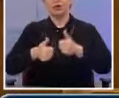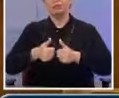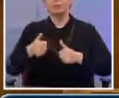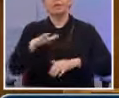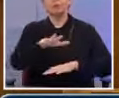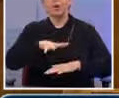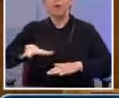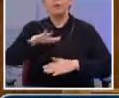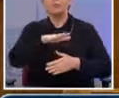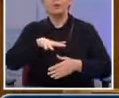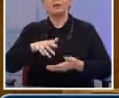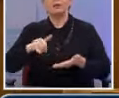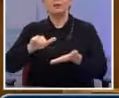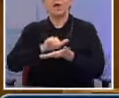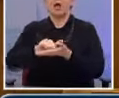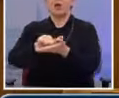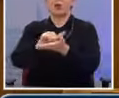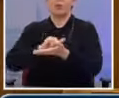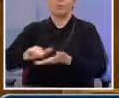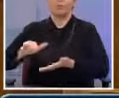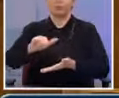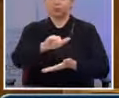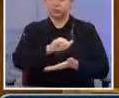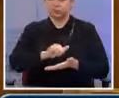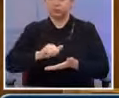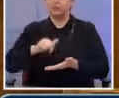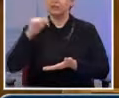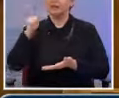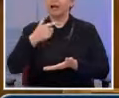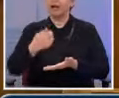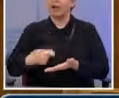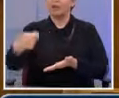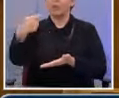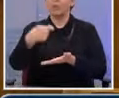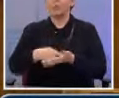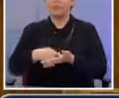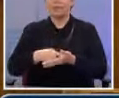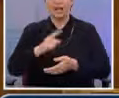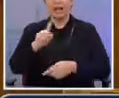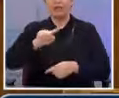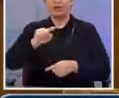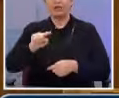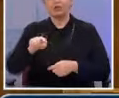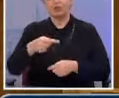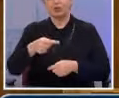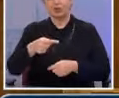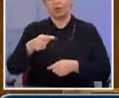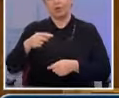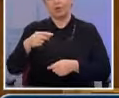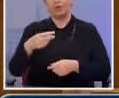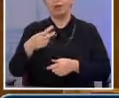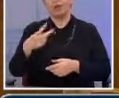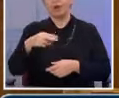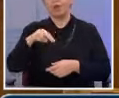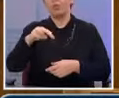περιφερειακών αεροδρομίων. Το εφάπαξ τίμημα ανήρθε στα 1,2 εκατομμύρια ευρώ και το